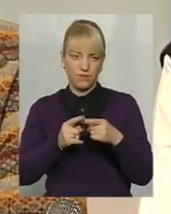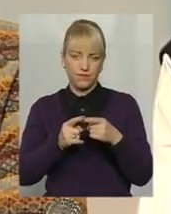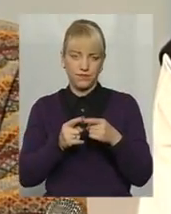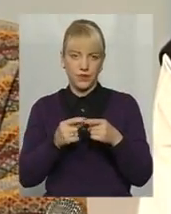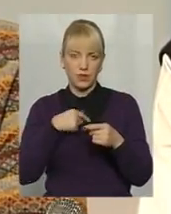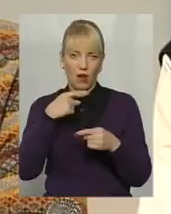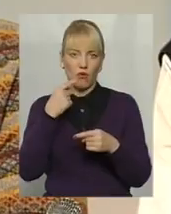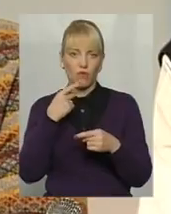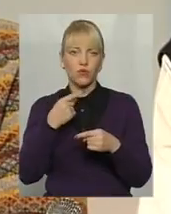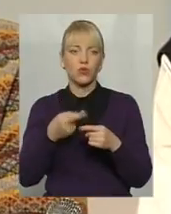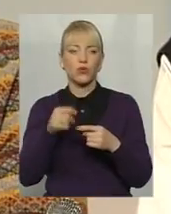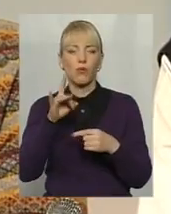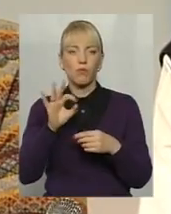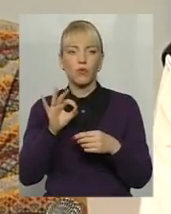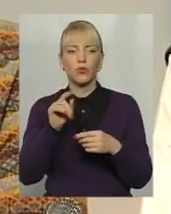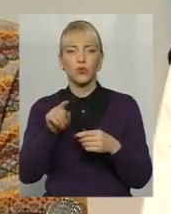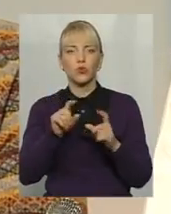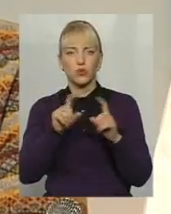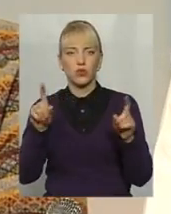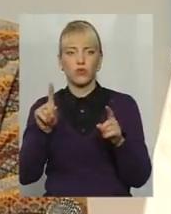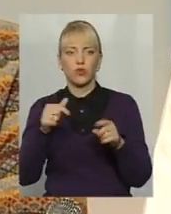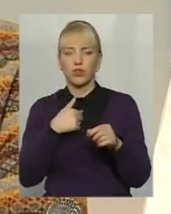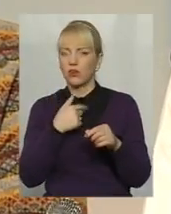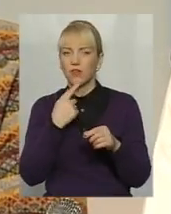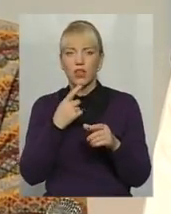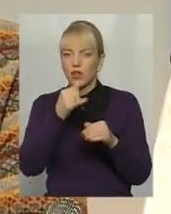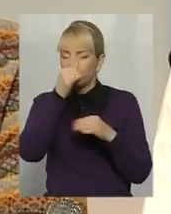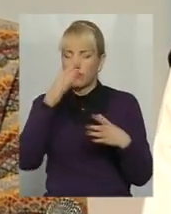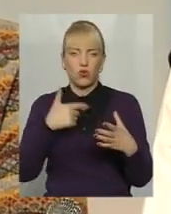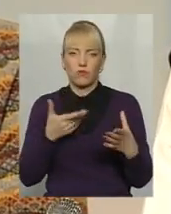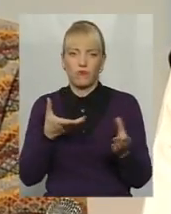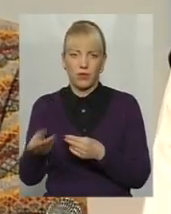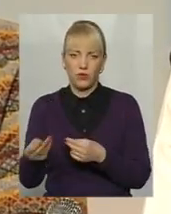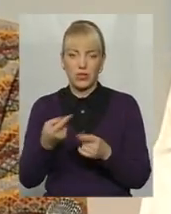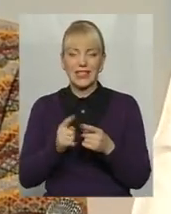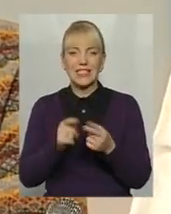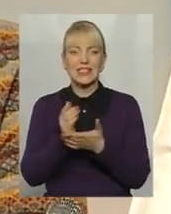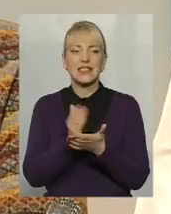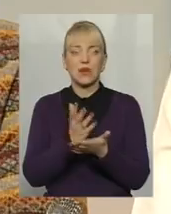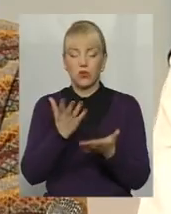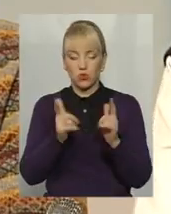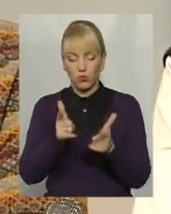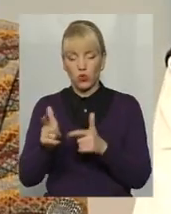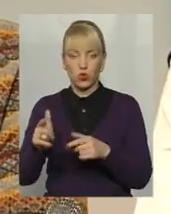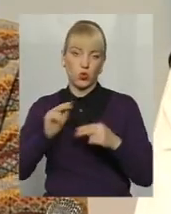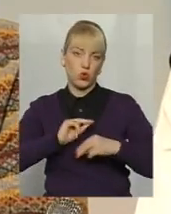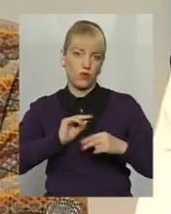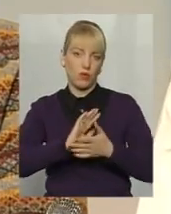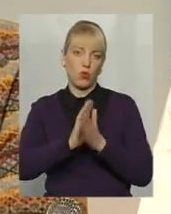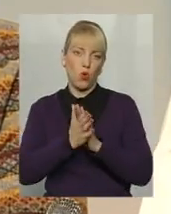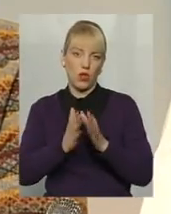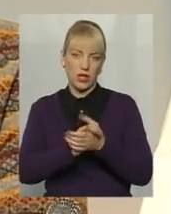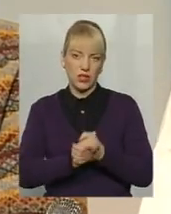про ту установу, яку я представляю, на роботодавця не буде. Тобто та система, якщо вона погоджена з трудовим колективом, або його з